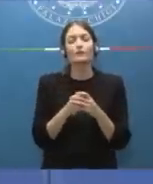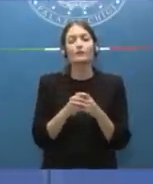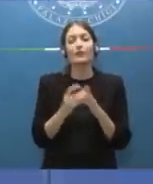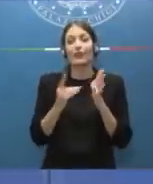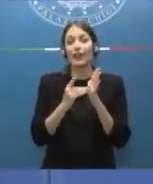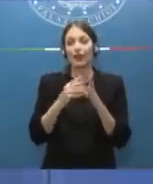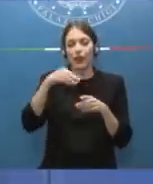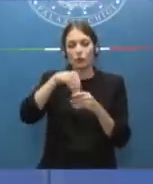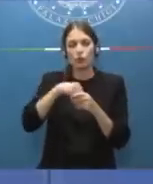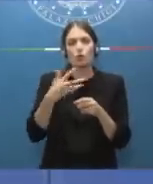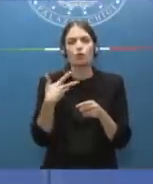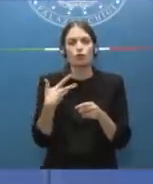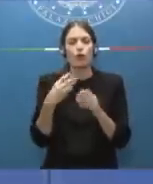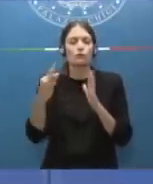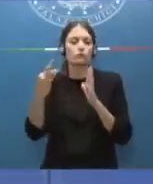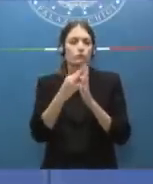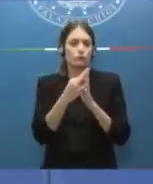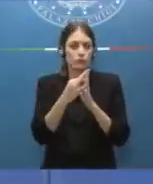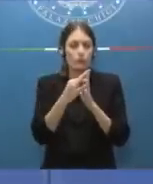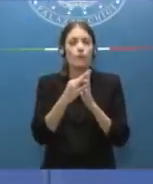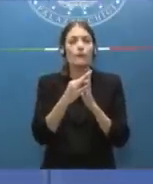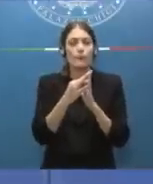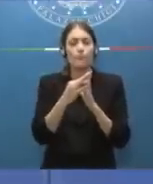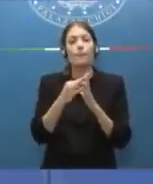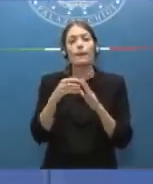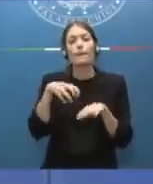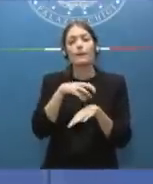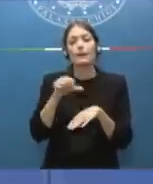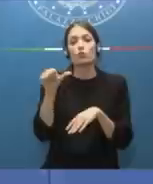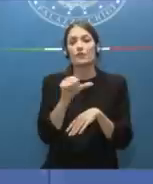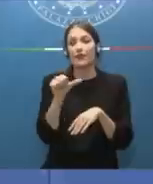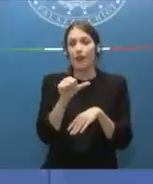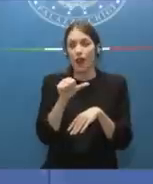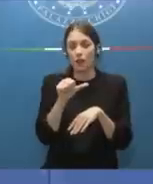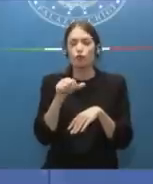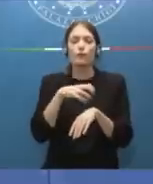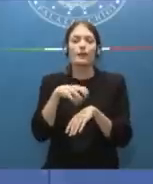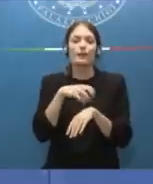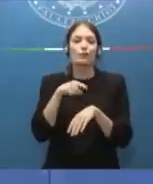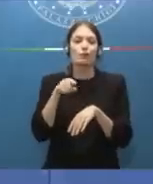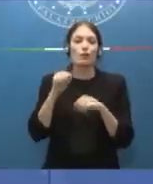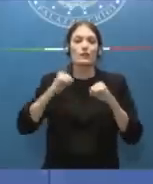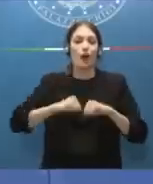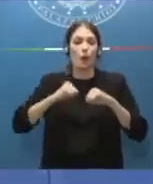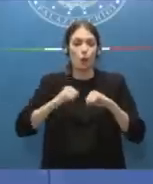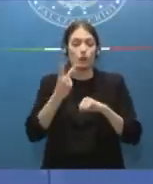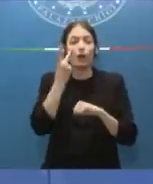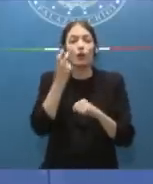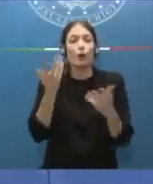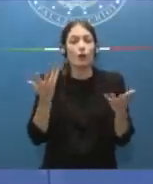c'è una norma che riguarda il Ministro Schillaci il Ministro della Salute e che riguarda segnatamente